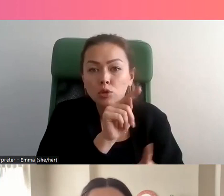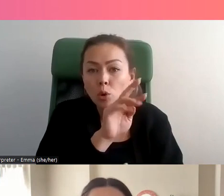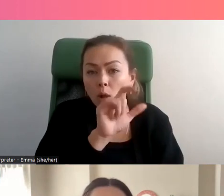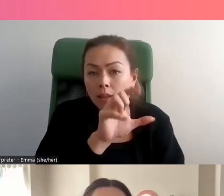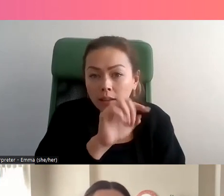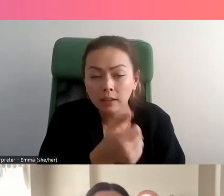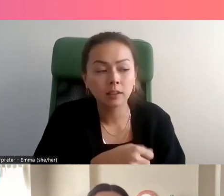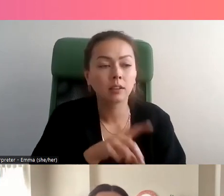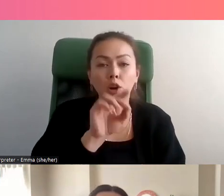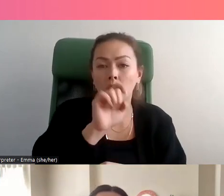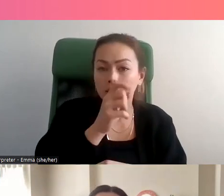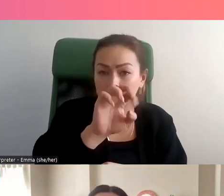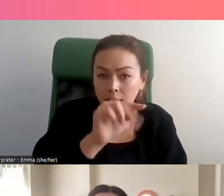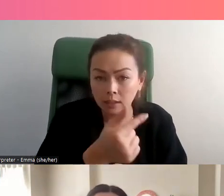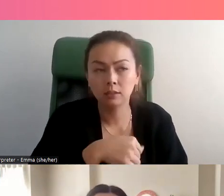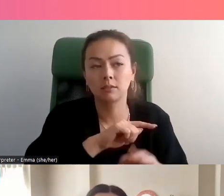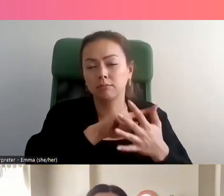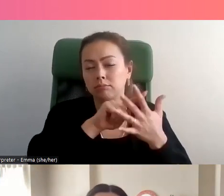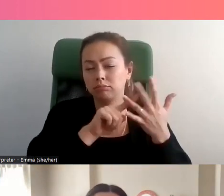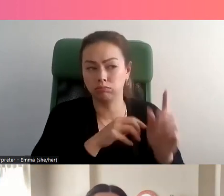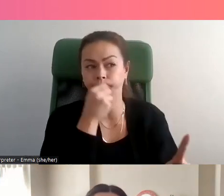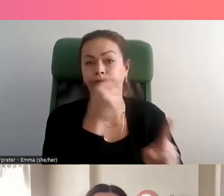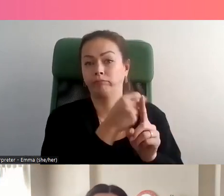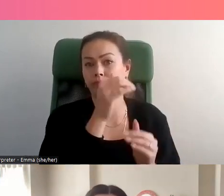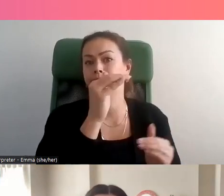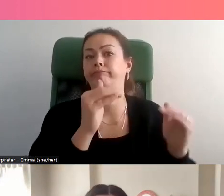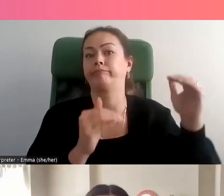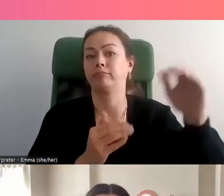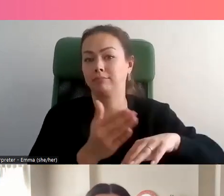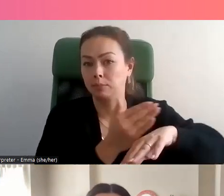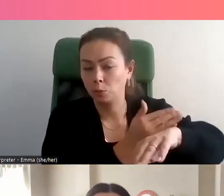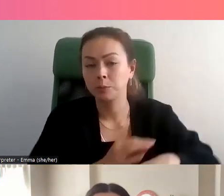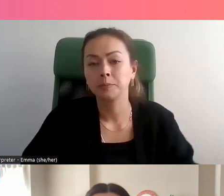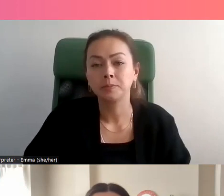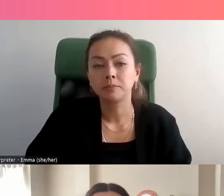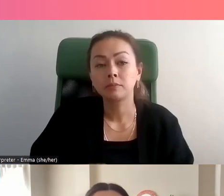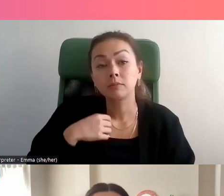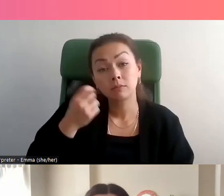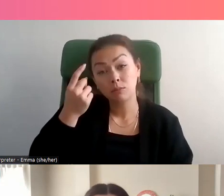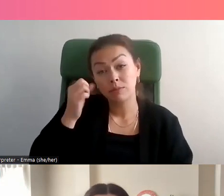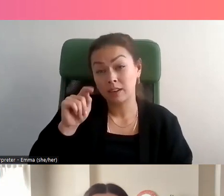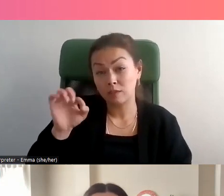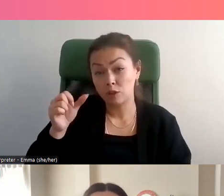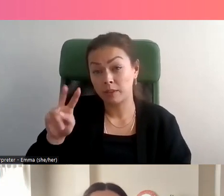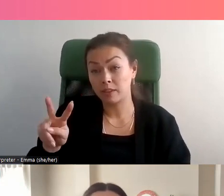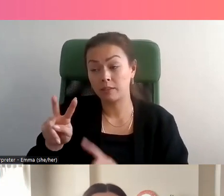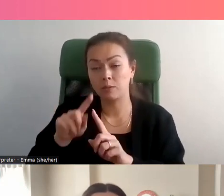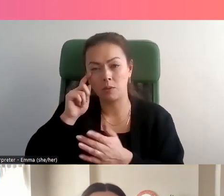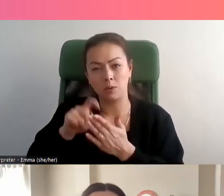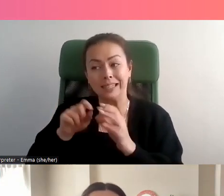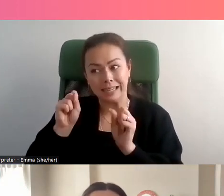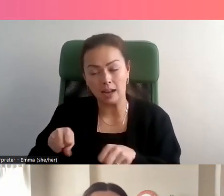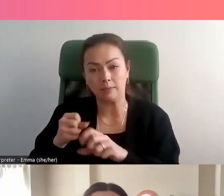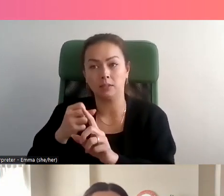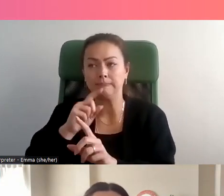plus en plus progressive. Et cela peut comprendre le doxing entre autres. Alors, nous avons trouvé que la violence facilitée par la technologie